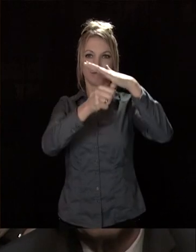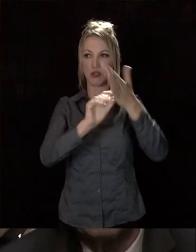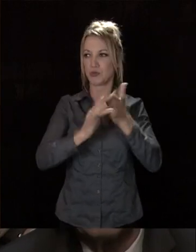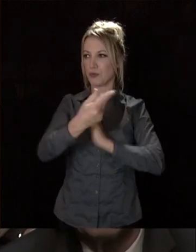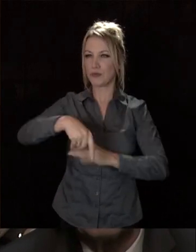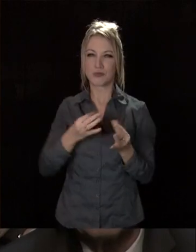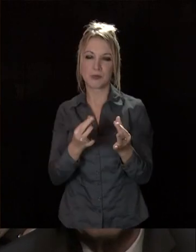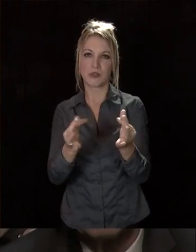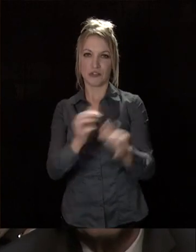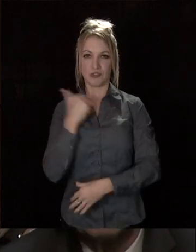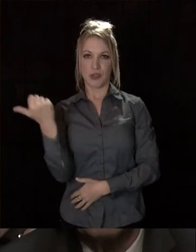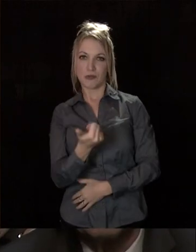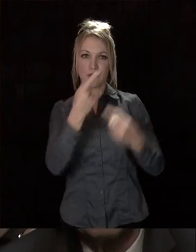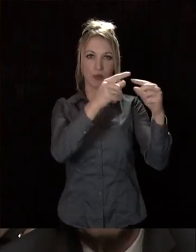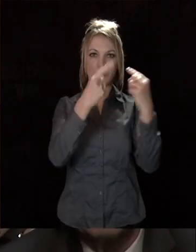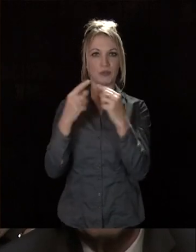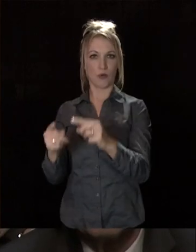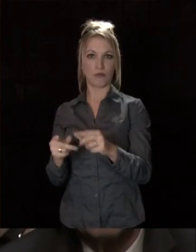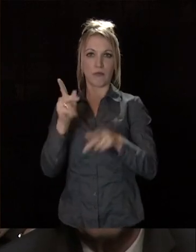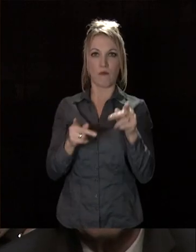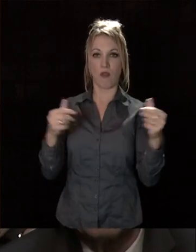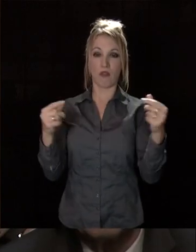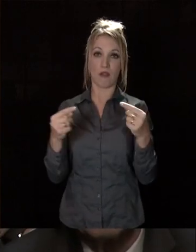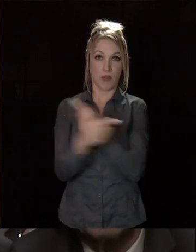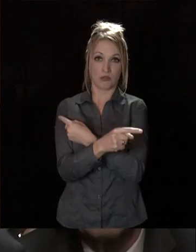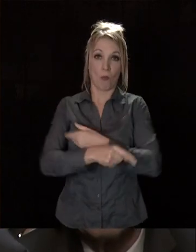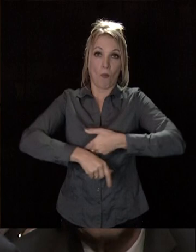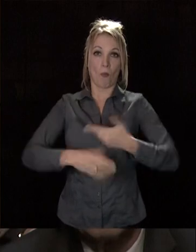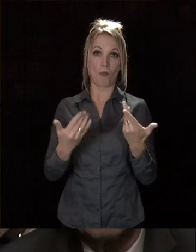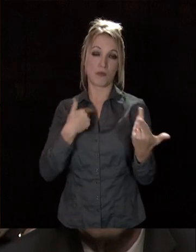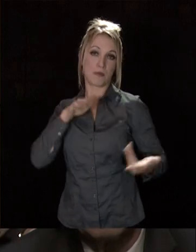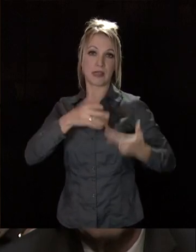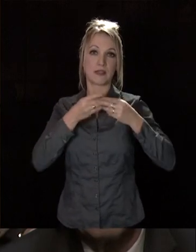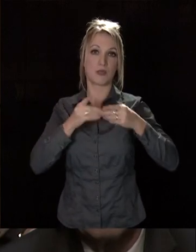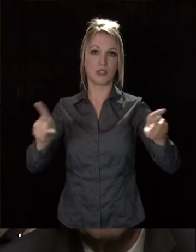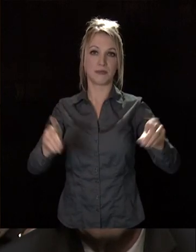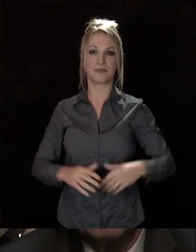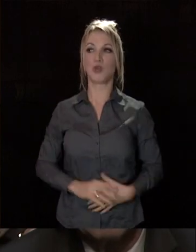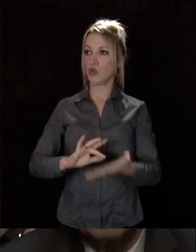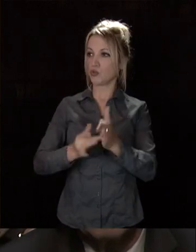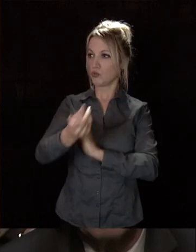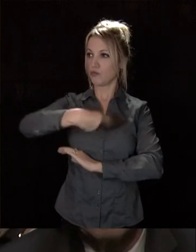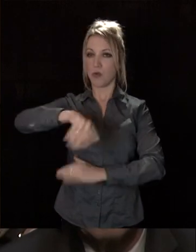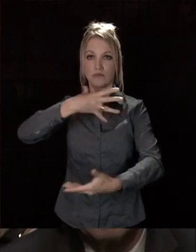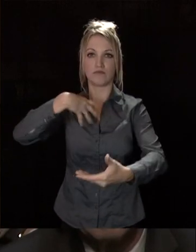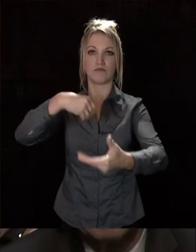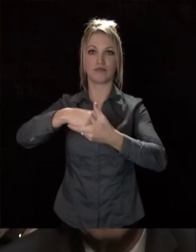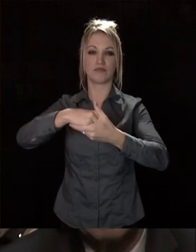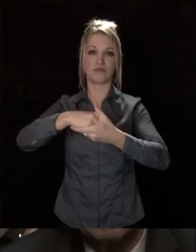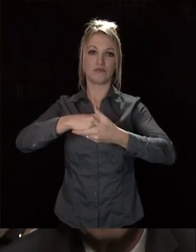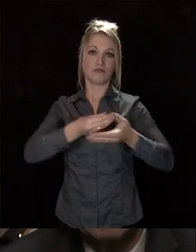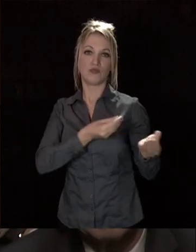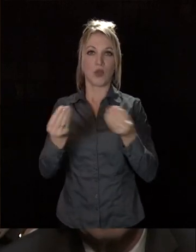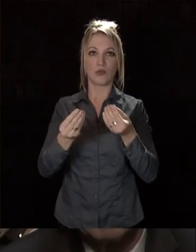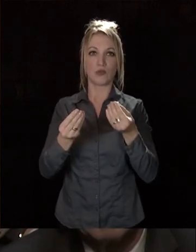sensibilités différentes, parfois contraires, mais ça, c'est la démocratie. Vous tous qui contribuez à dessiner